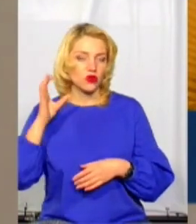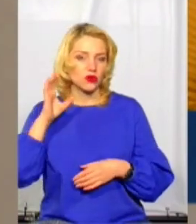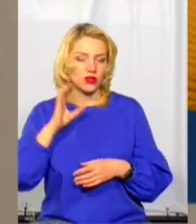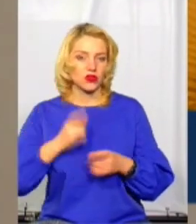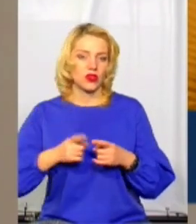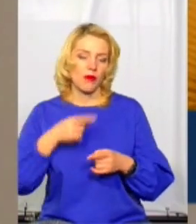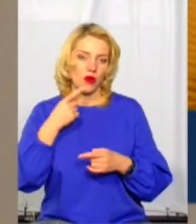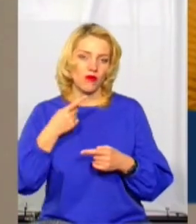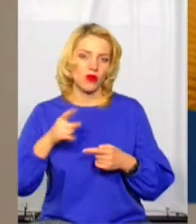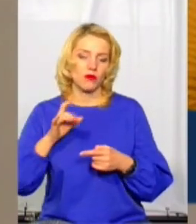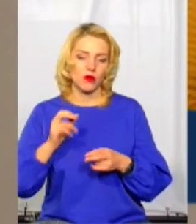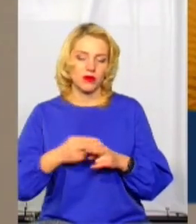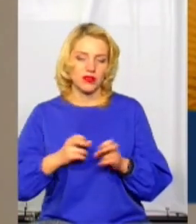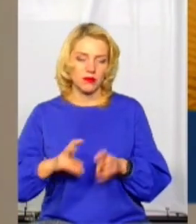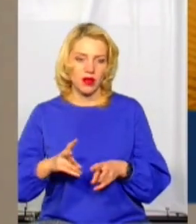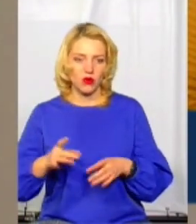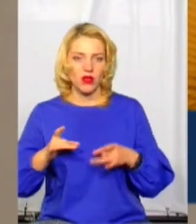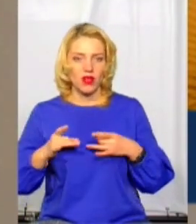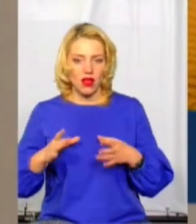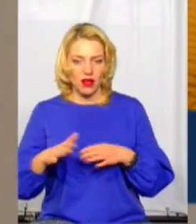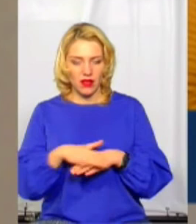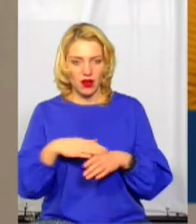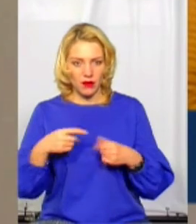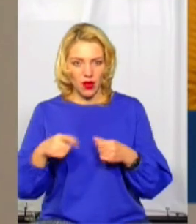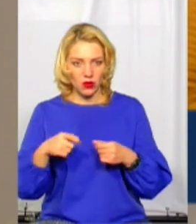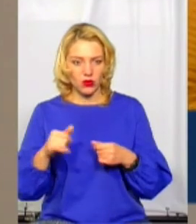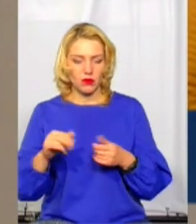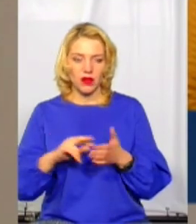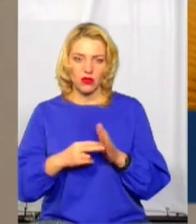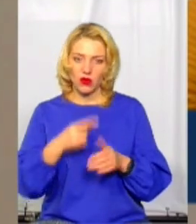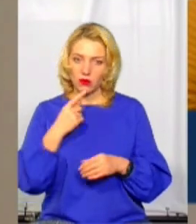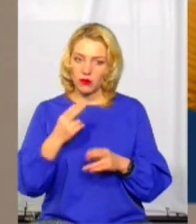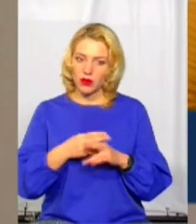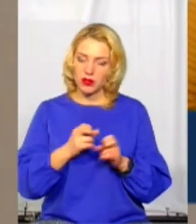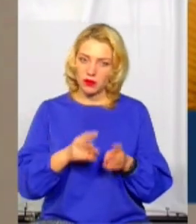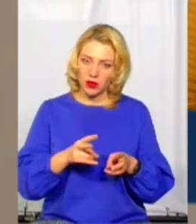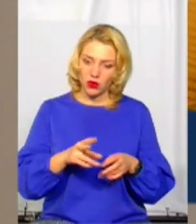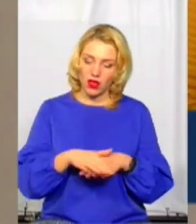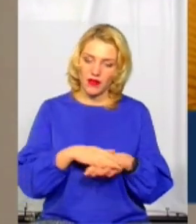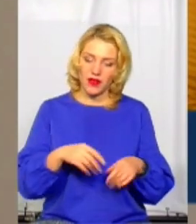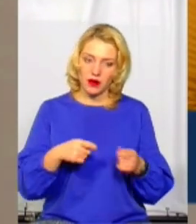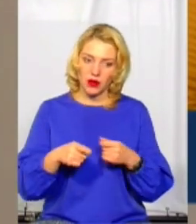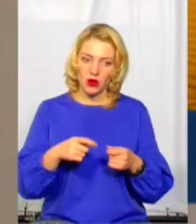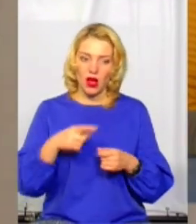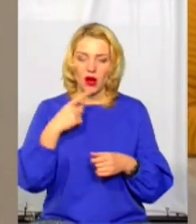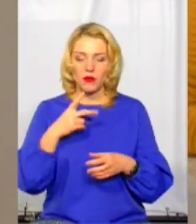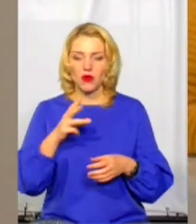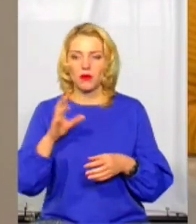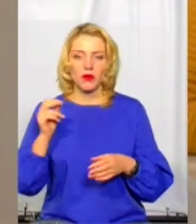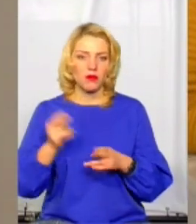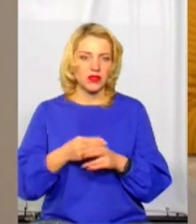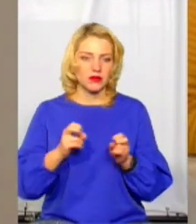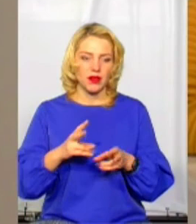розмовляли про безпеку на Різдвяному ярмарку, планували поговорити про безпеку на Різдвяному ярмарку, ми поговорили про безпеку